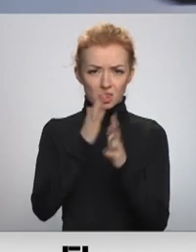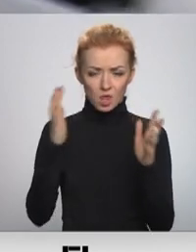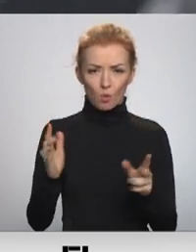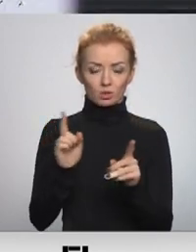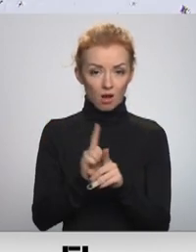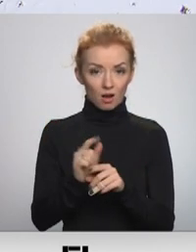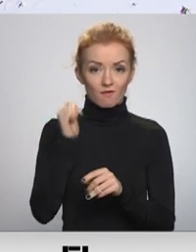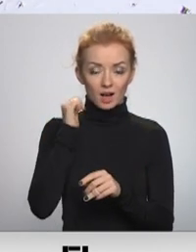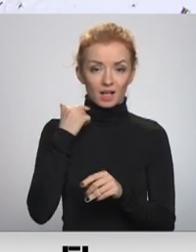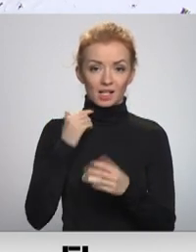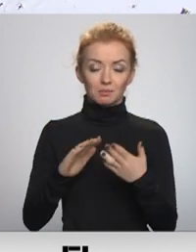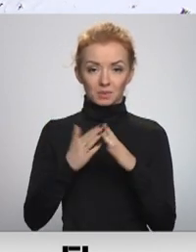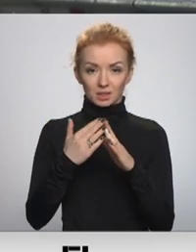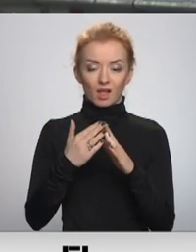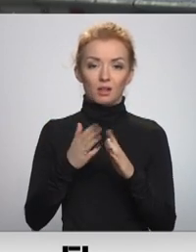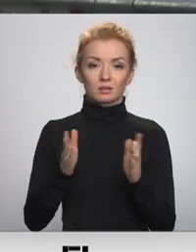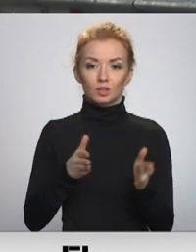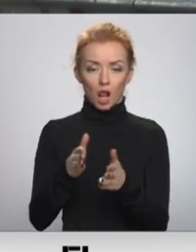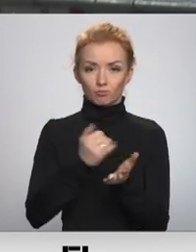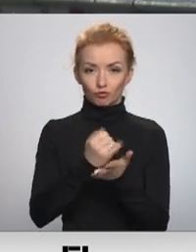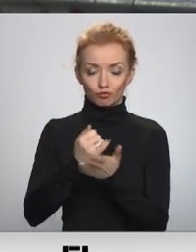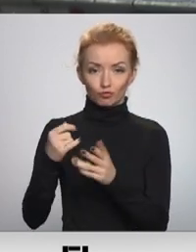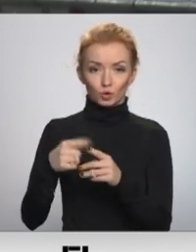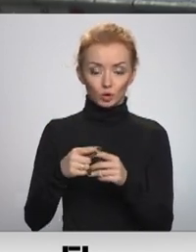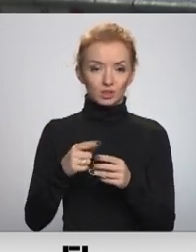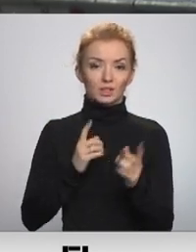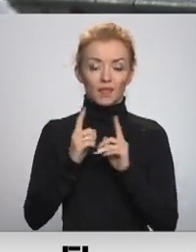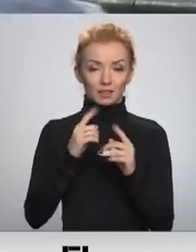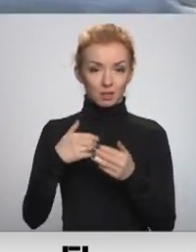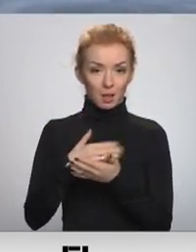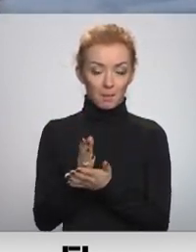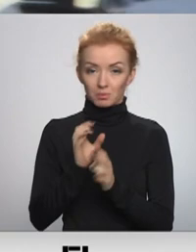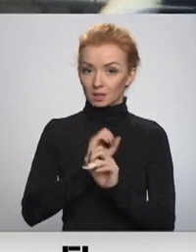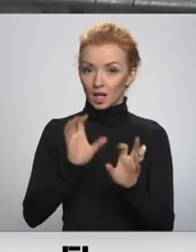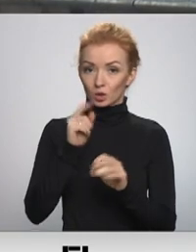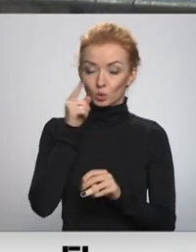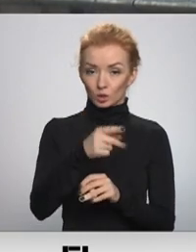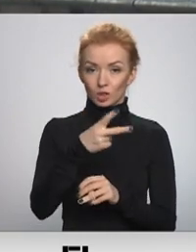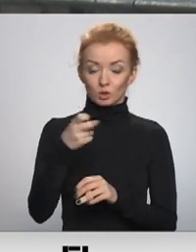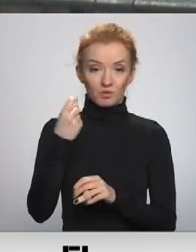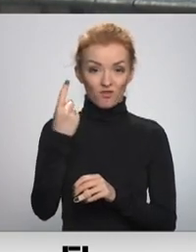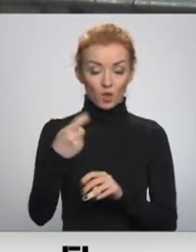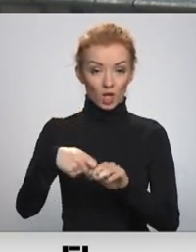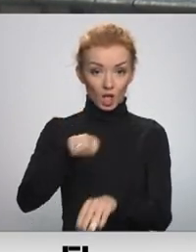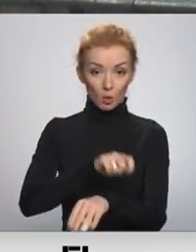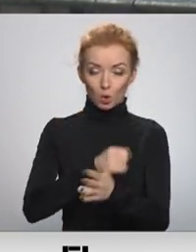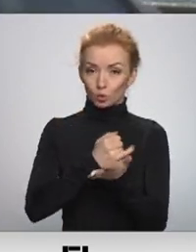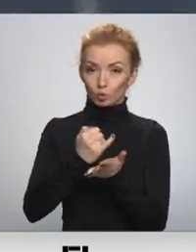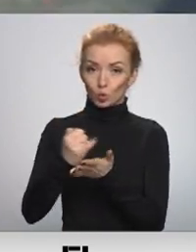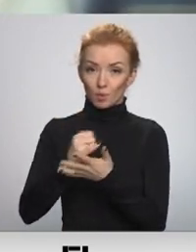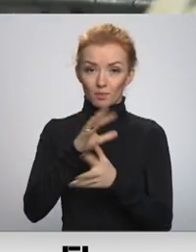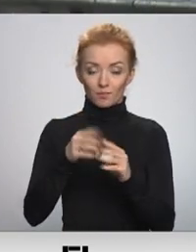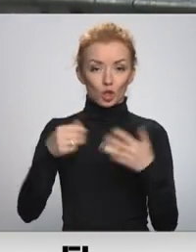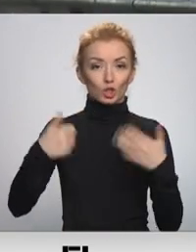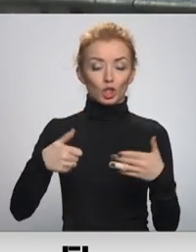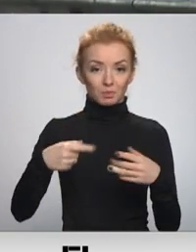bijis arī Rīgas pilsētas ceļu uzturētājiem. Satiksmes departamentās stāsta, ka 1201 km pilsētā uzkopja vairāk nekā 60